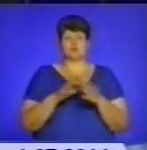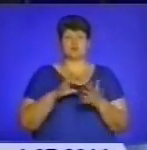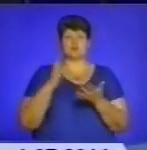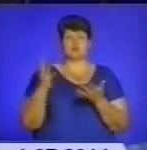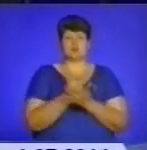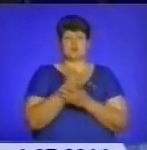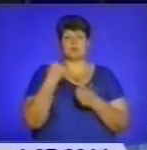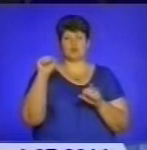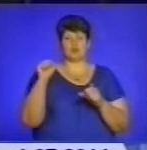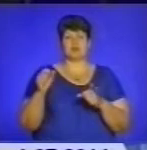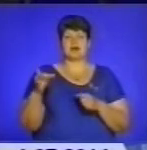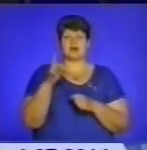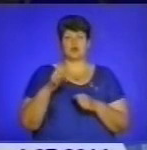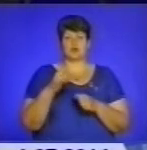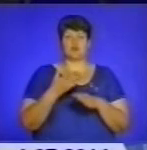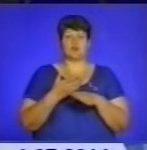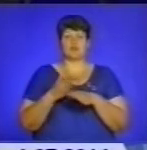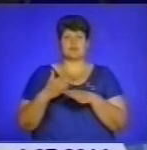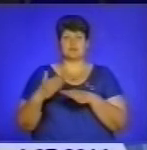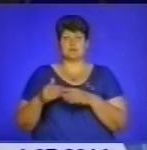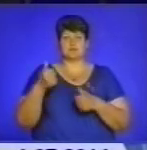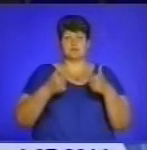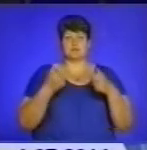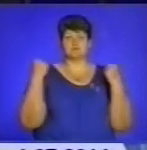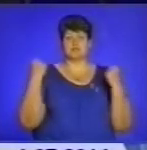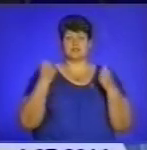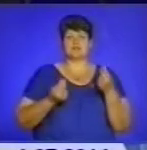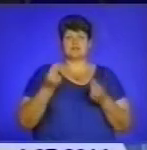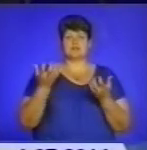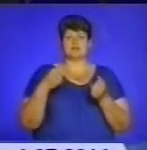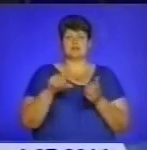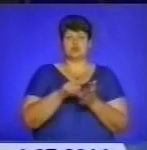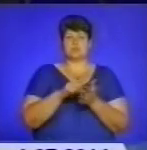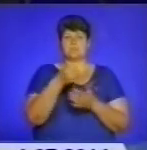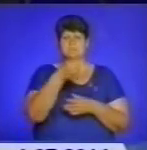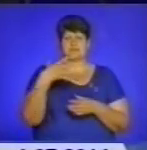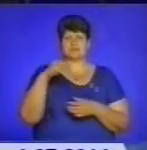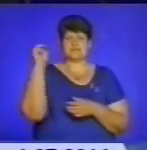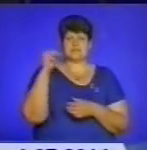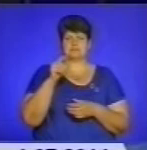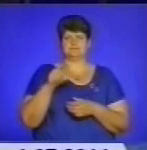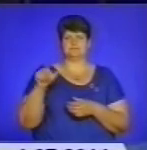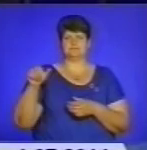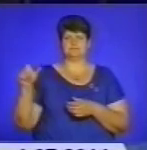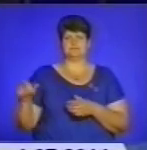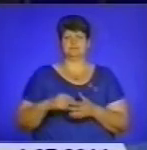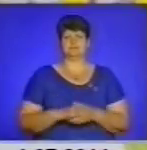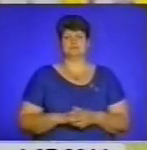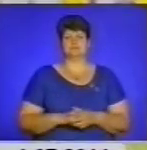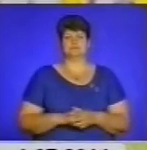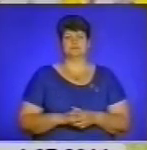районному етапі змагань. Загалом у сільських спортивних іграх взяли участь 15 тисяч краян. Бачили змагання наші кореспонденти.